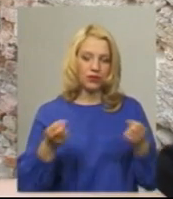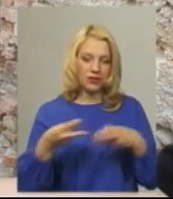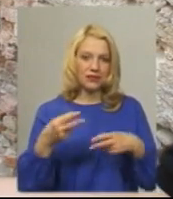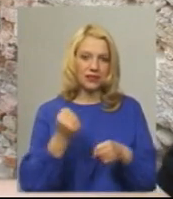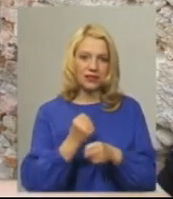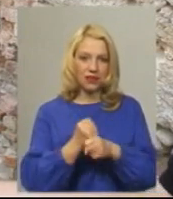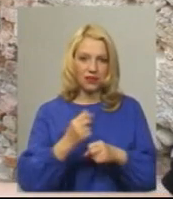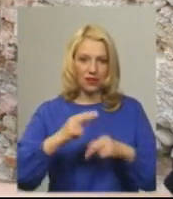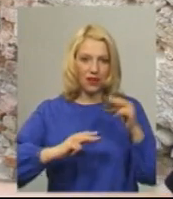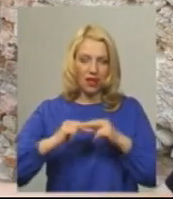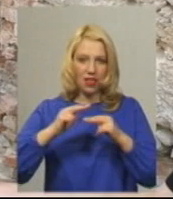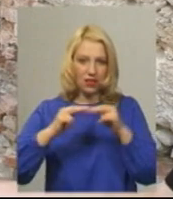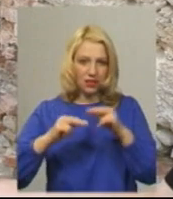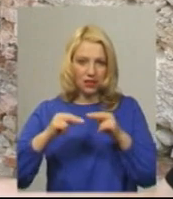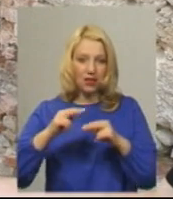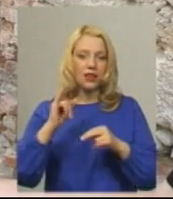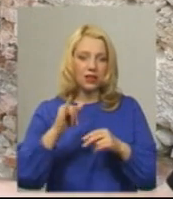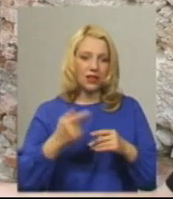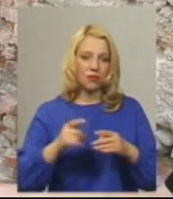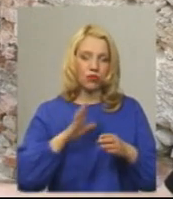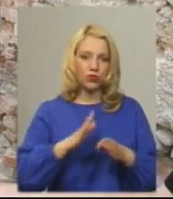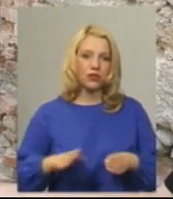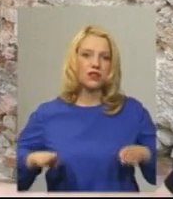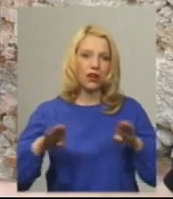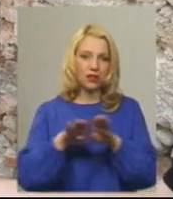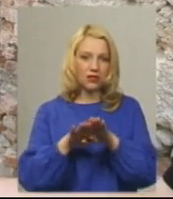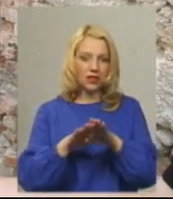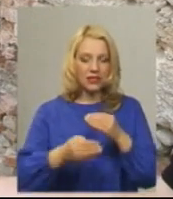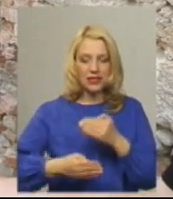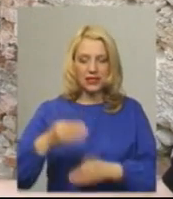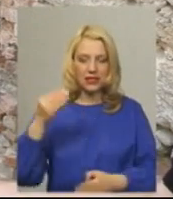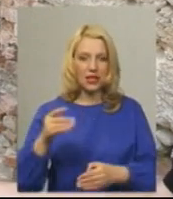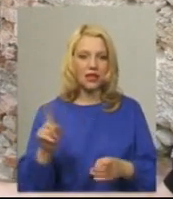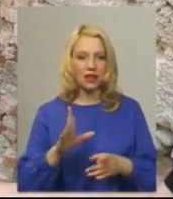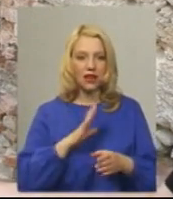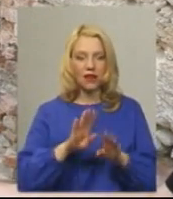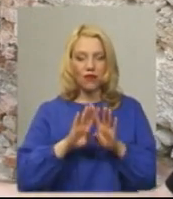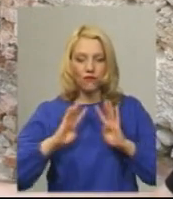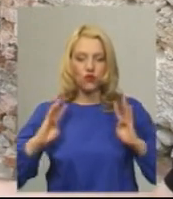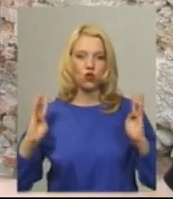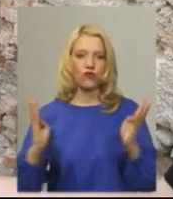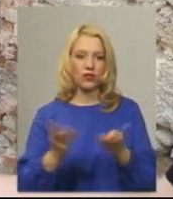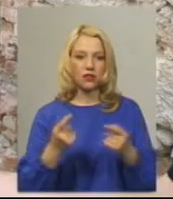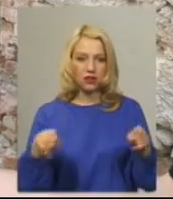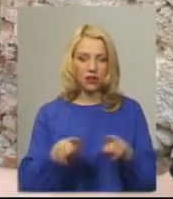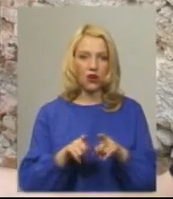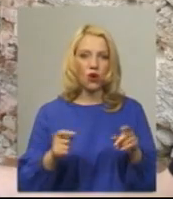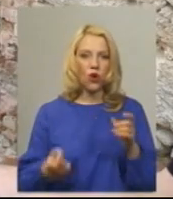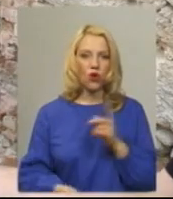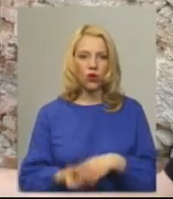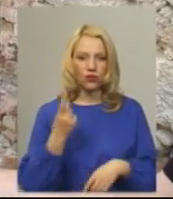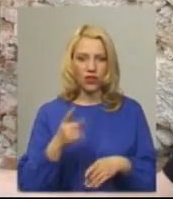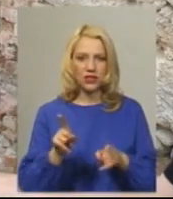кажучи, контрфорси, і закрити стіною, яка йде вздовж фасаду. Утворилась така ячеїста